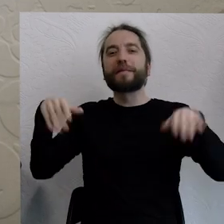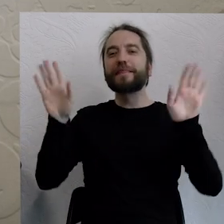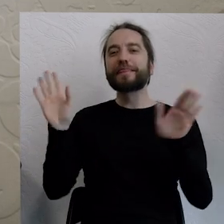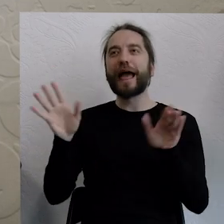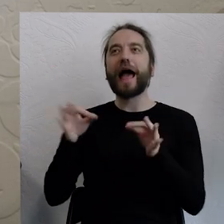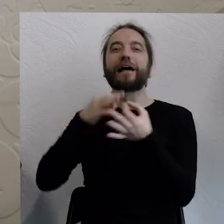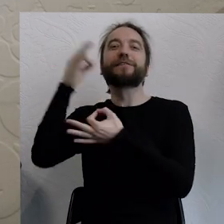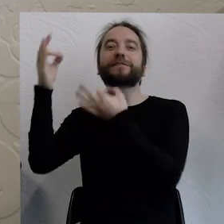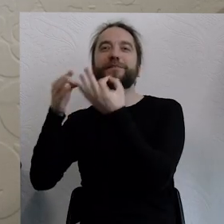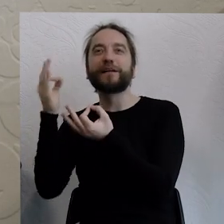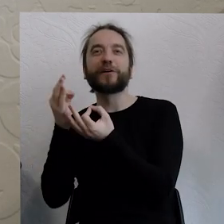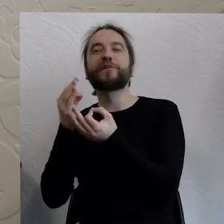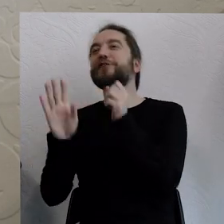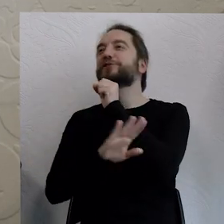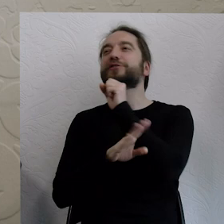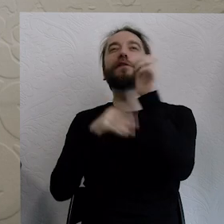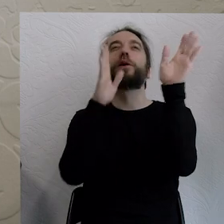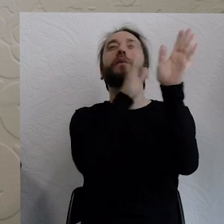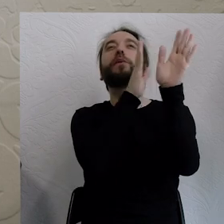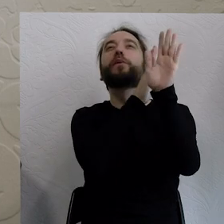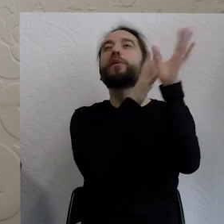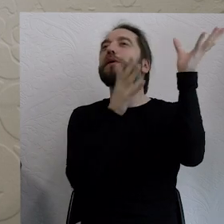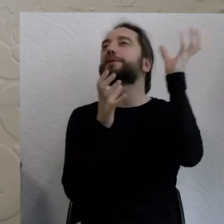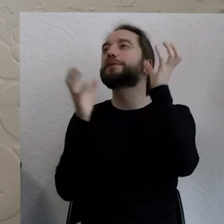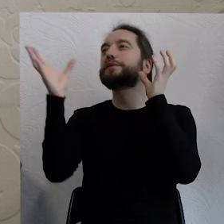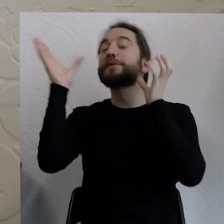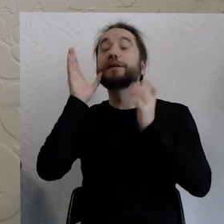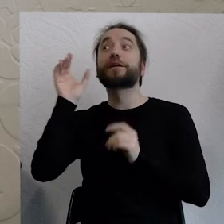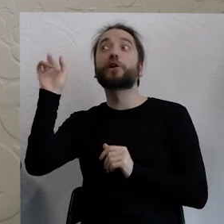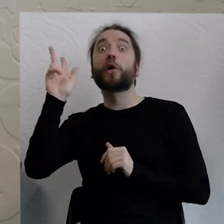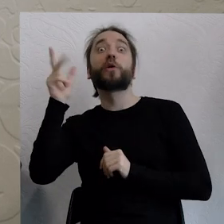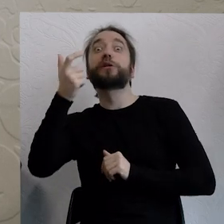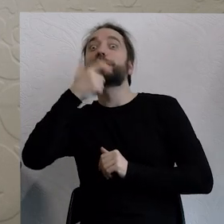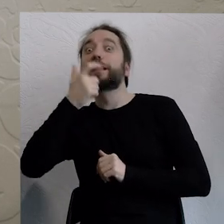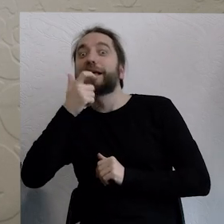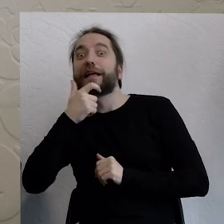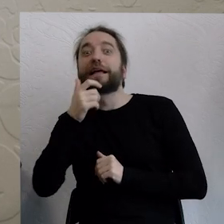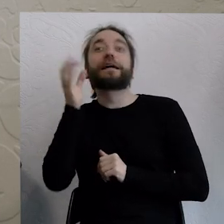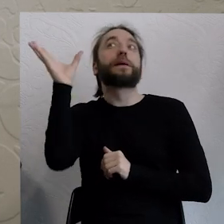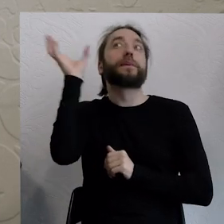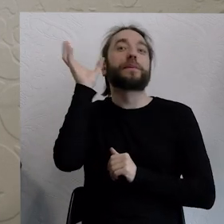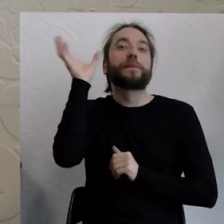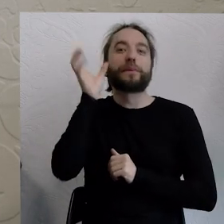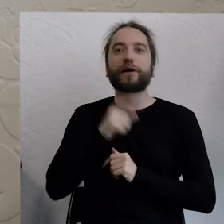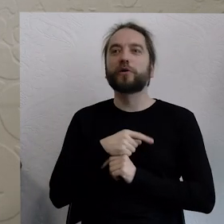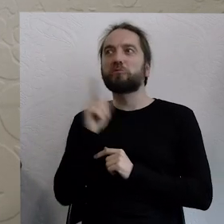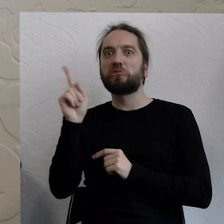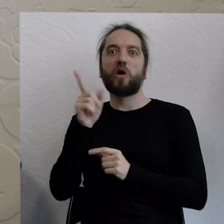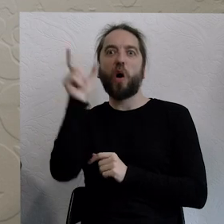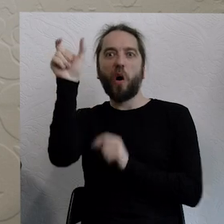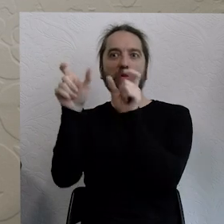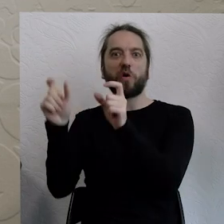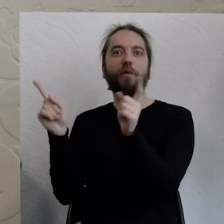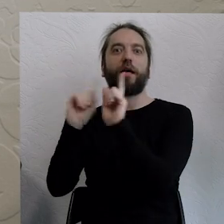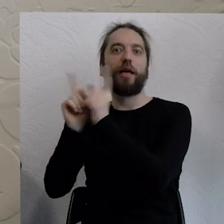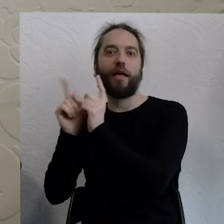słyszę taki delikatny szum drzew. Słyszę też śmiechy w tle, delikatne. Słyszę konwersacje, bo właśnie mija